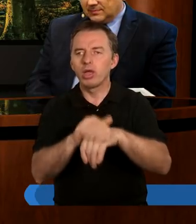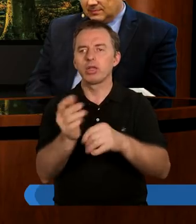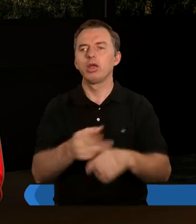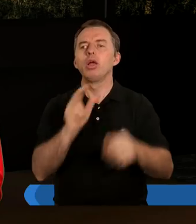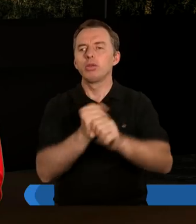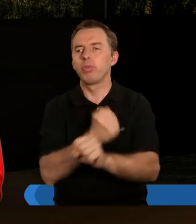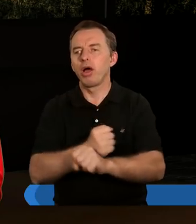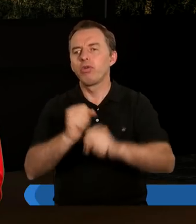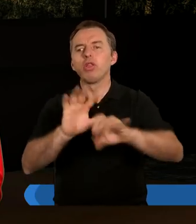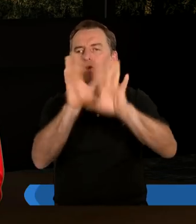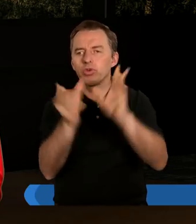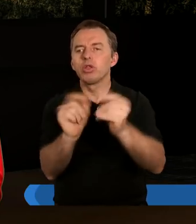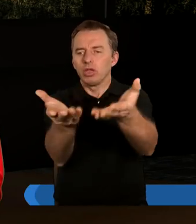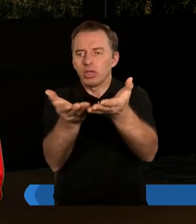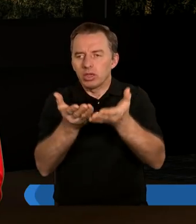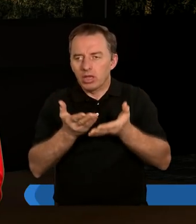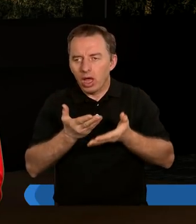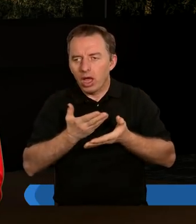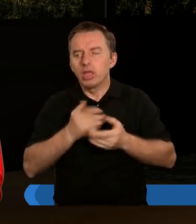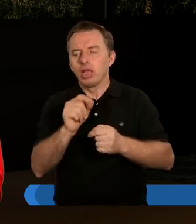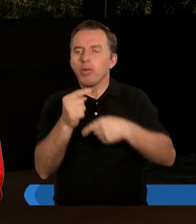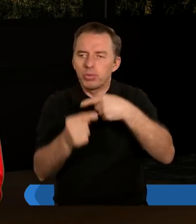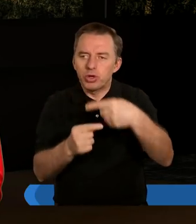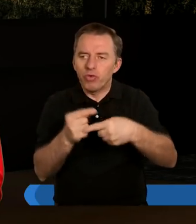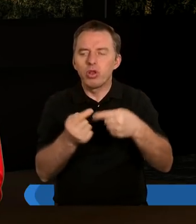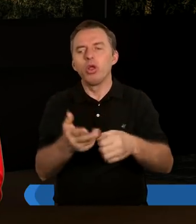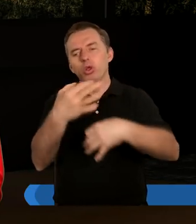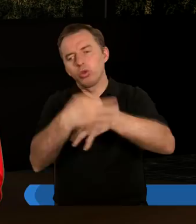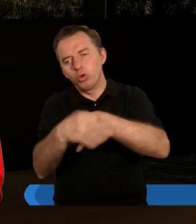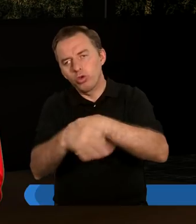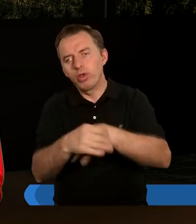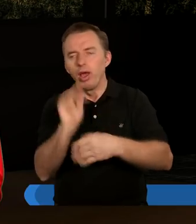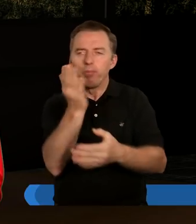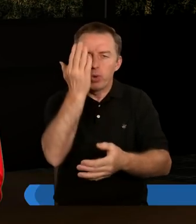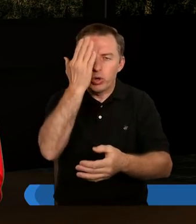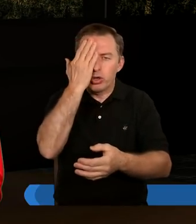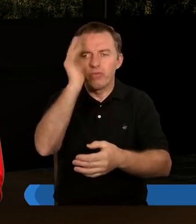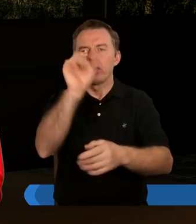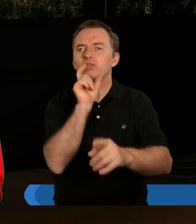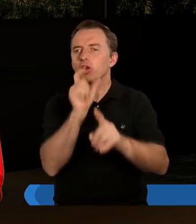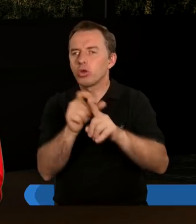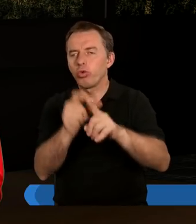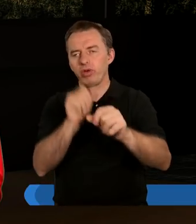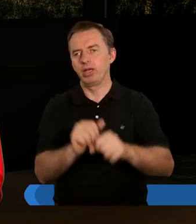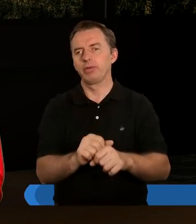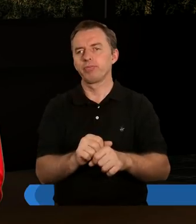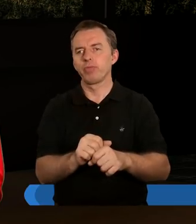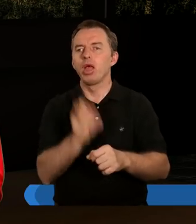łaskę, zbawienie, za wszystko, co nam dajesz i za ten przywilej studiowania i poznawania Twojego Słowa.